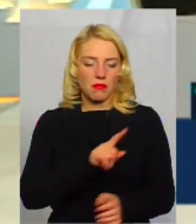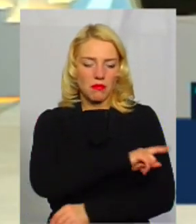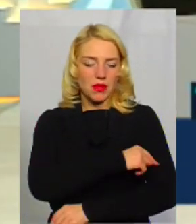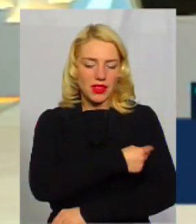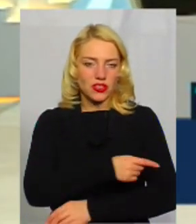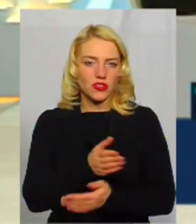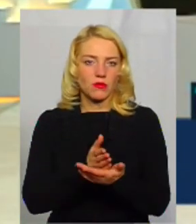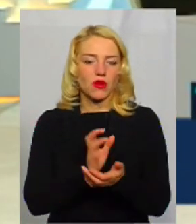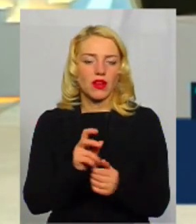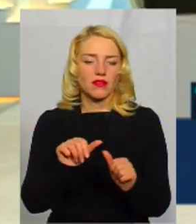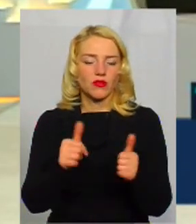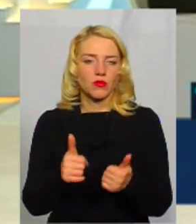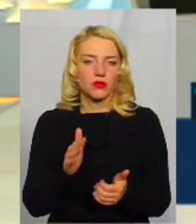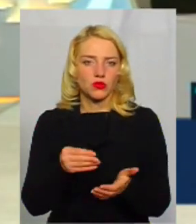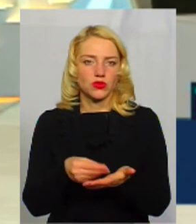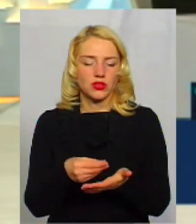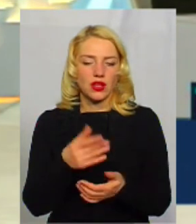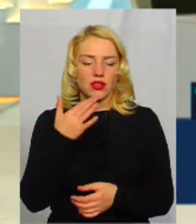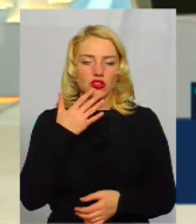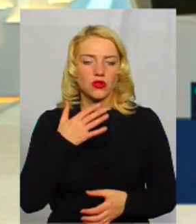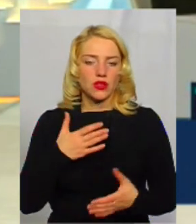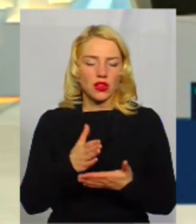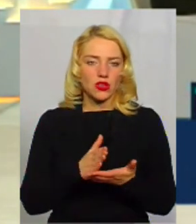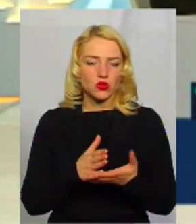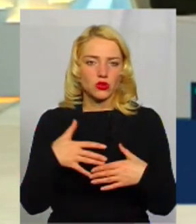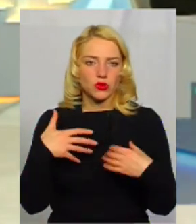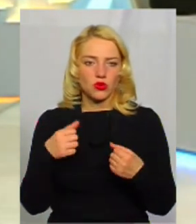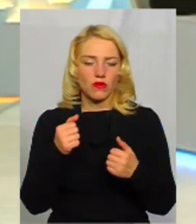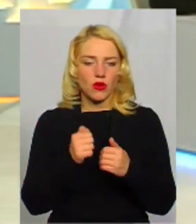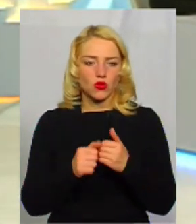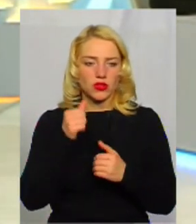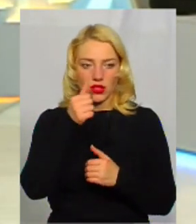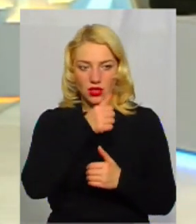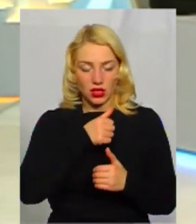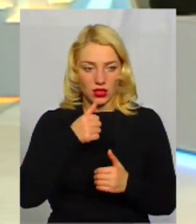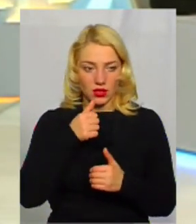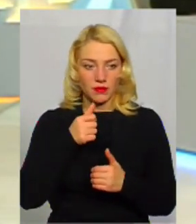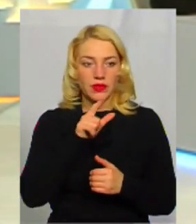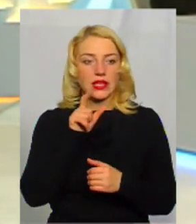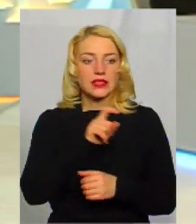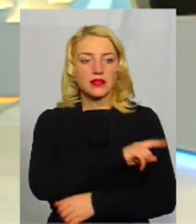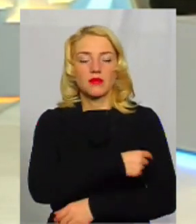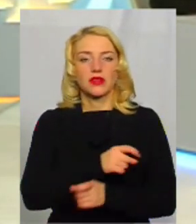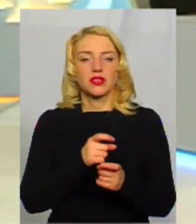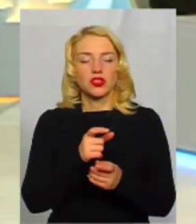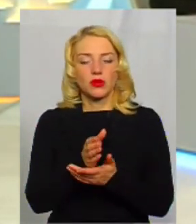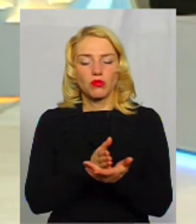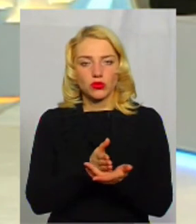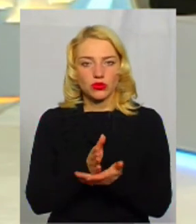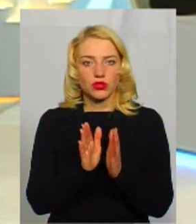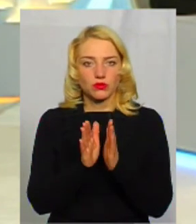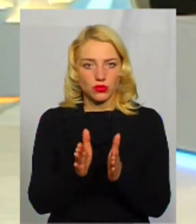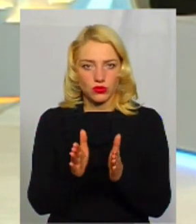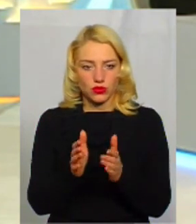там ціни як будуть сформуватися? Національна служба здоров'я кожен рік за медичні послуги будуть